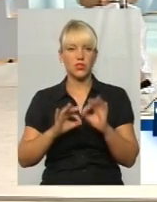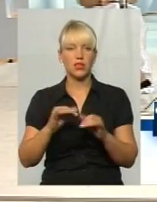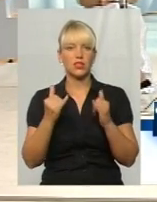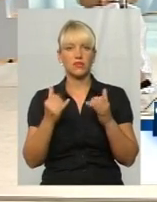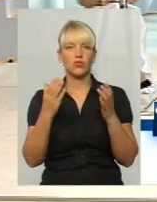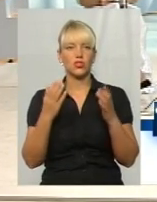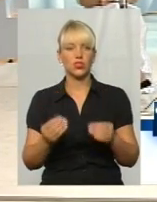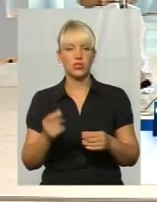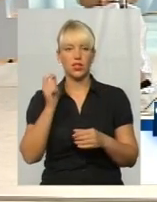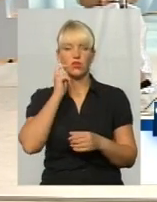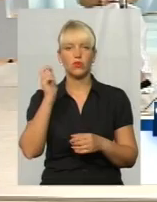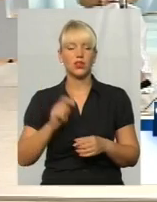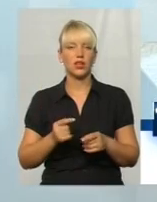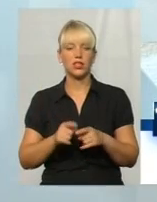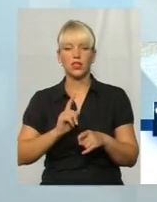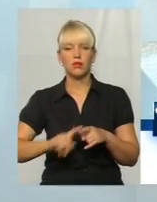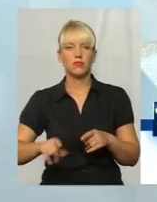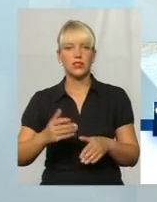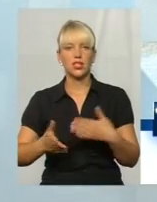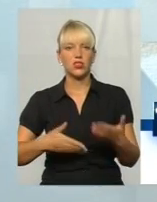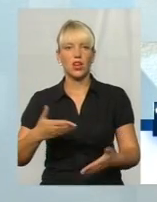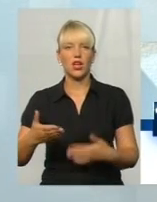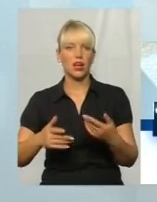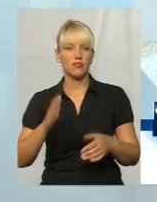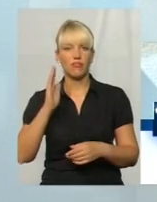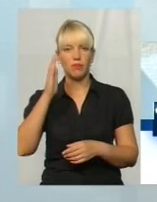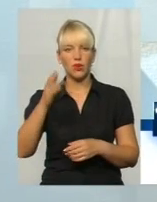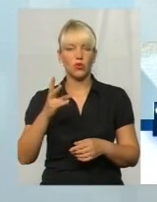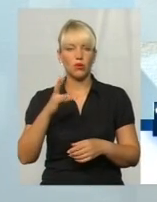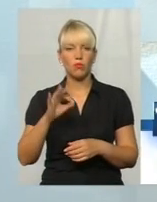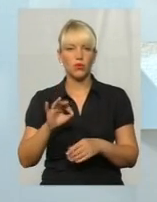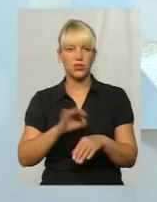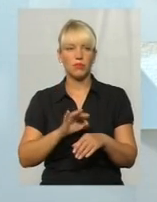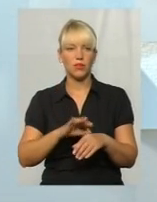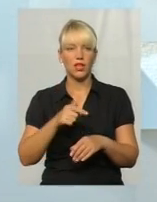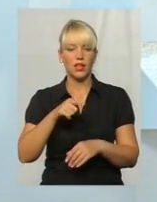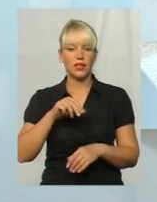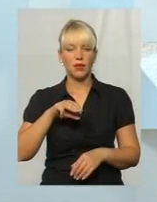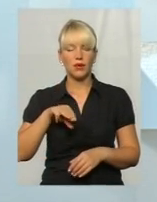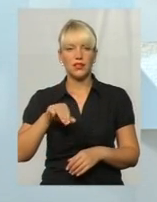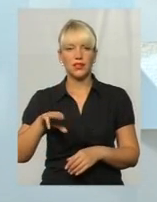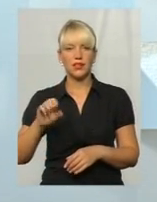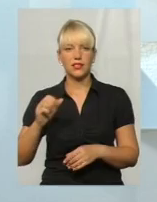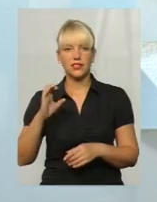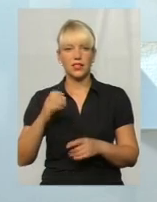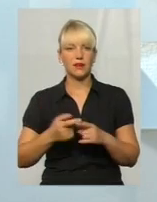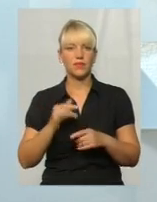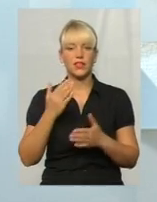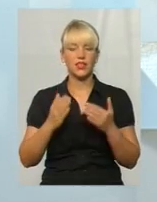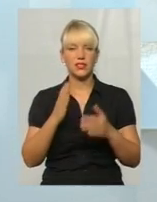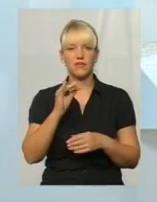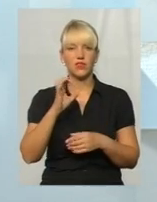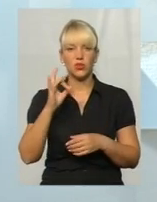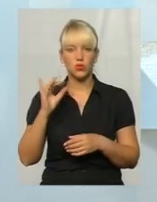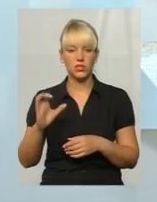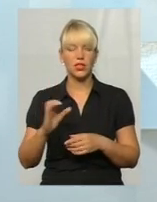Україна дуже швидко шагає вперед по заболіванню гепатита С. Якщо вірус імунодефіцита,